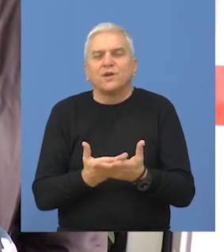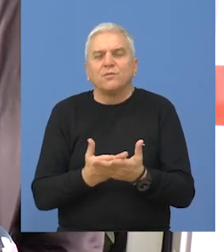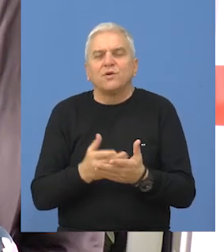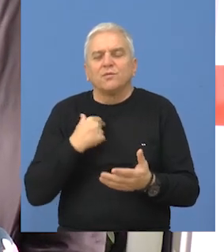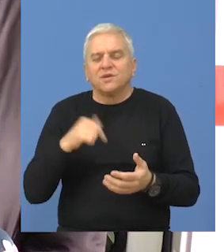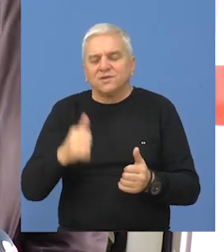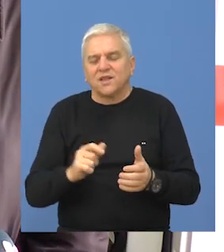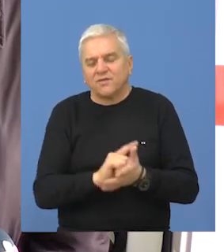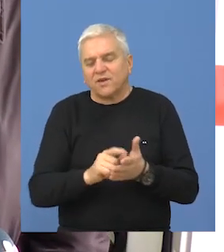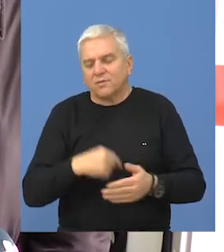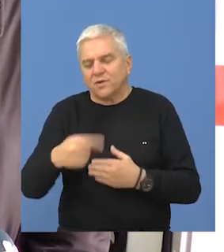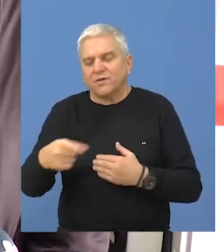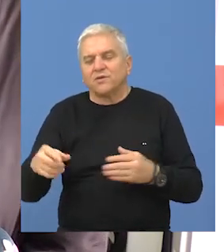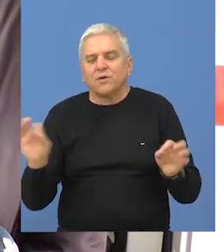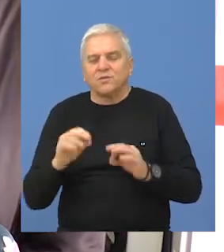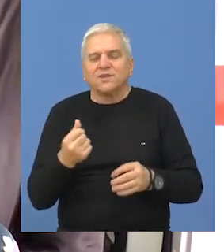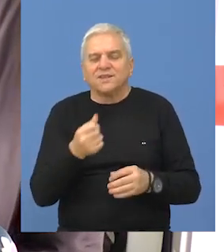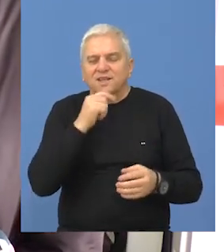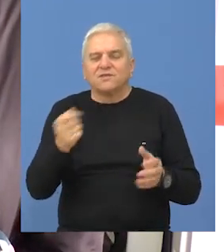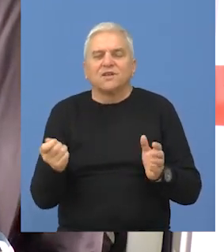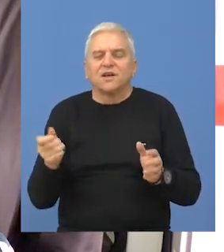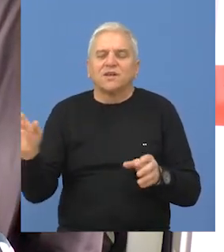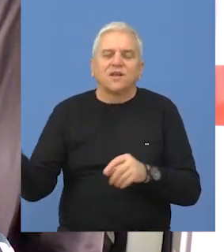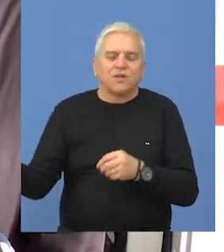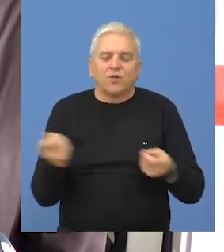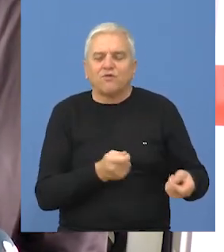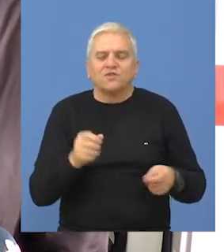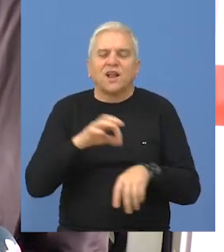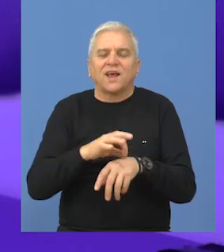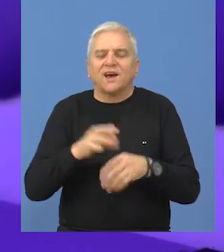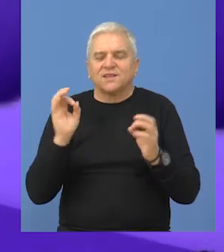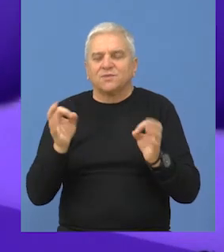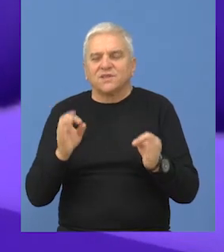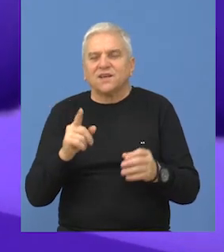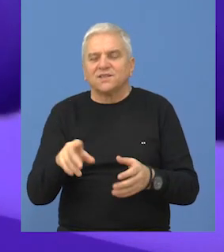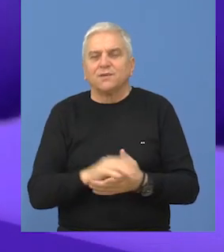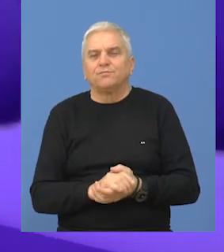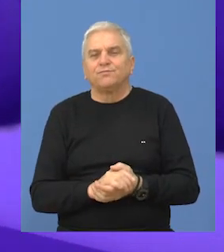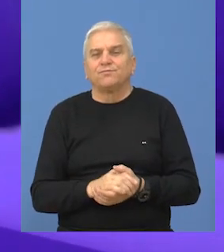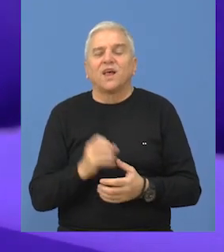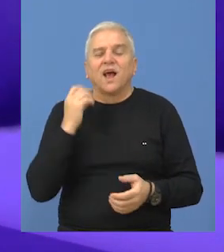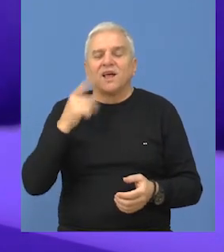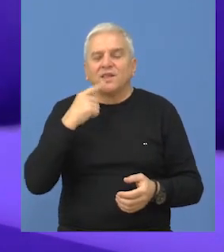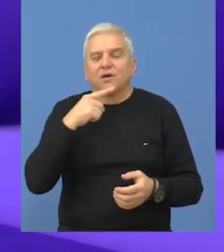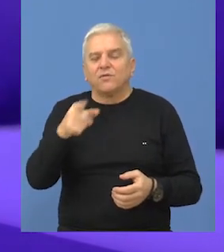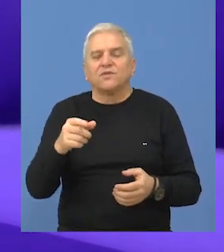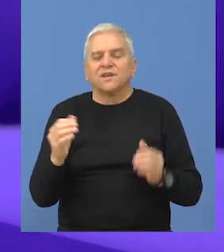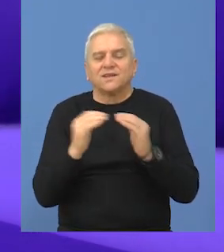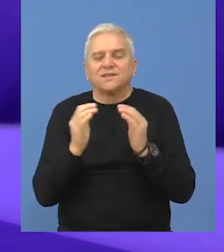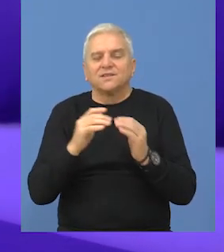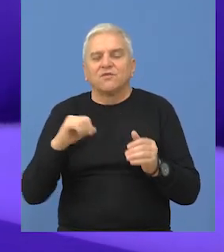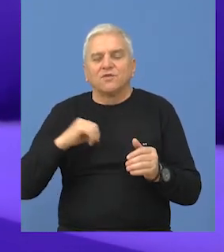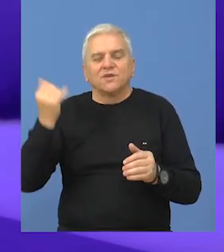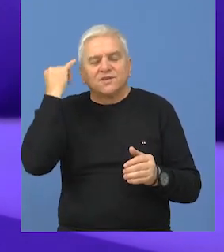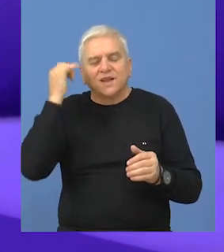vrstu potreba, mi ćemo i u narednom periodu izvajati sredstva za angažovanje lekara-specijalista. Također, kada govorimo o